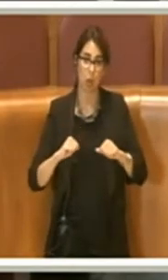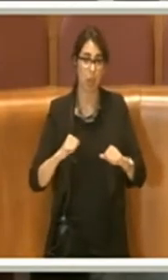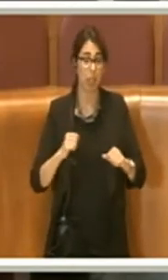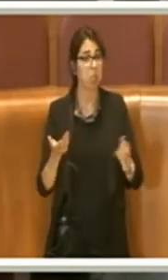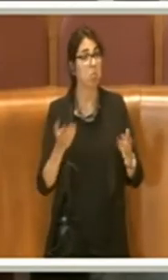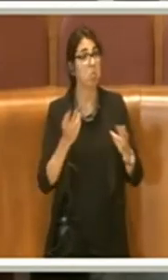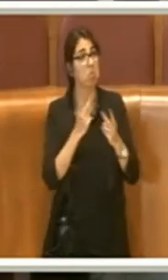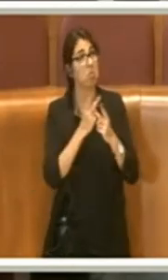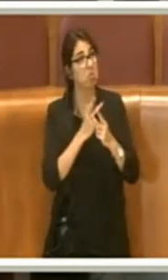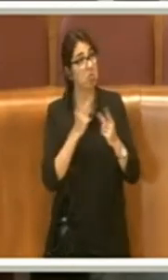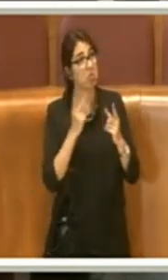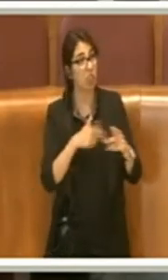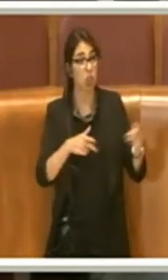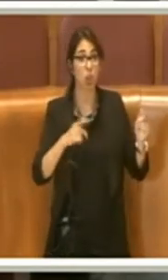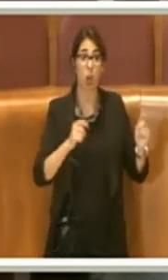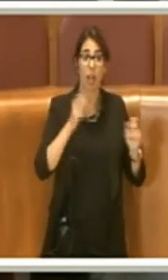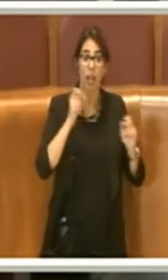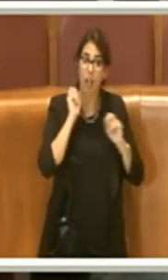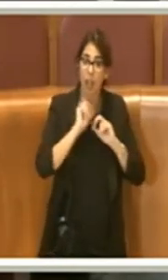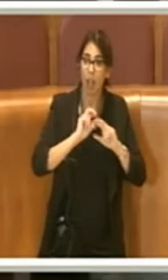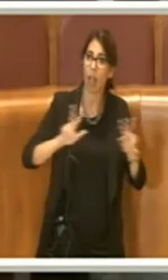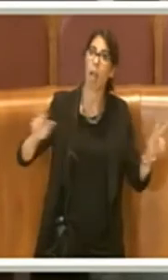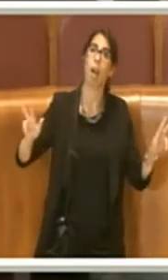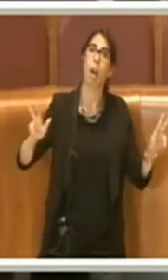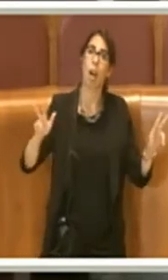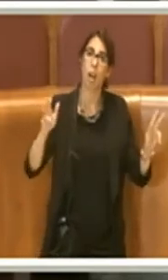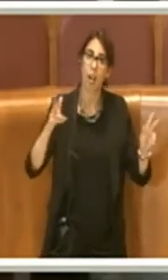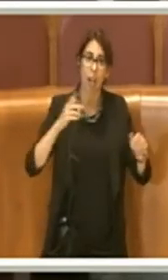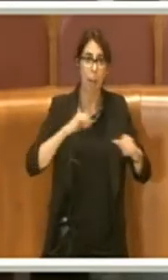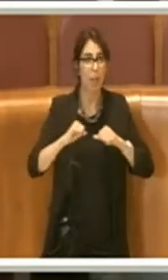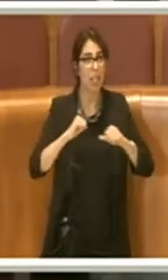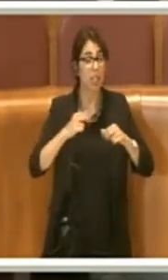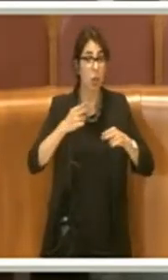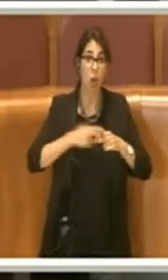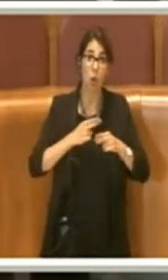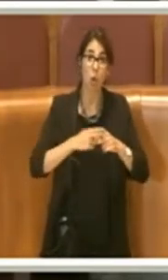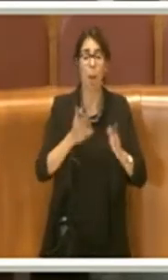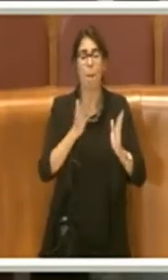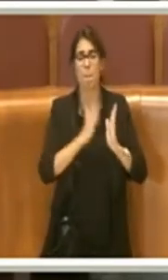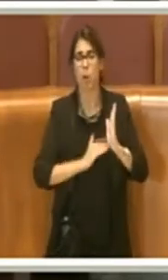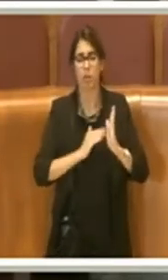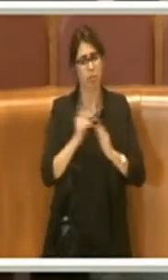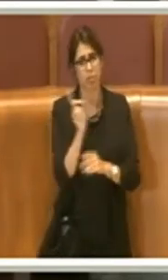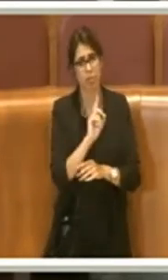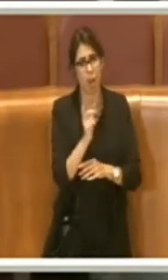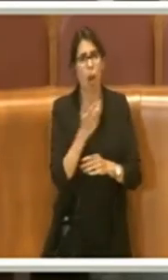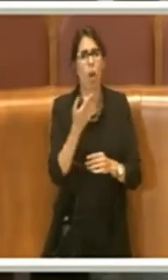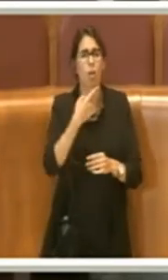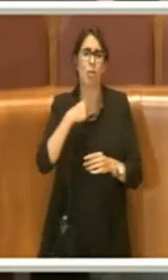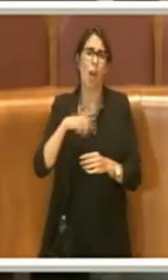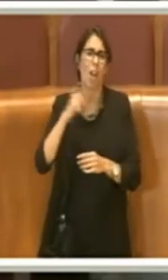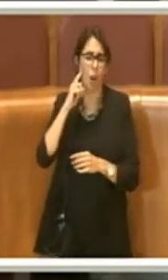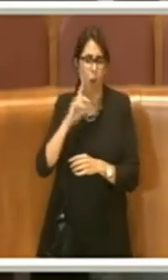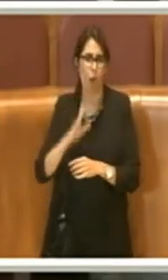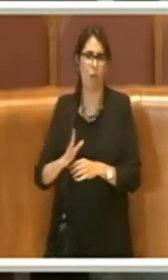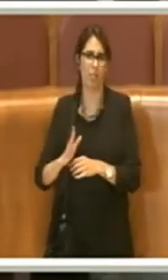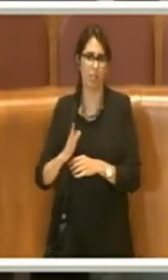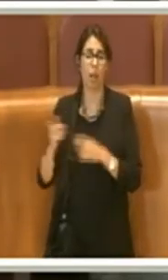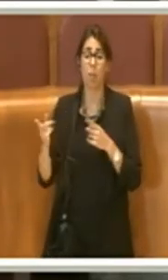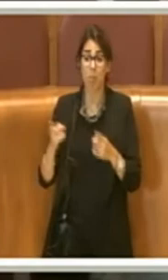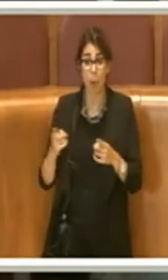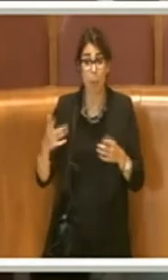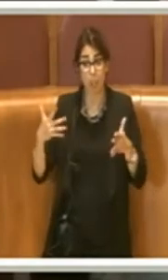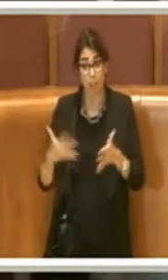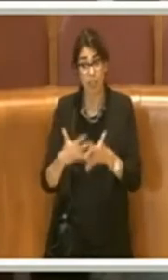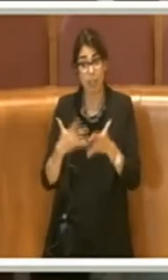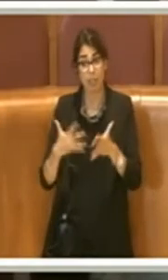giornali ma che in realtà poi si dimostra nel momento di difficoltà come un'ancora